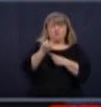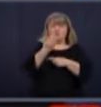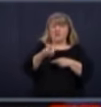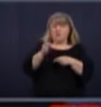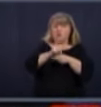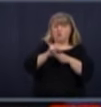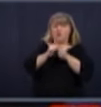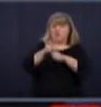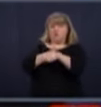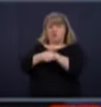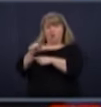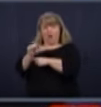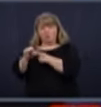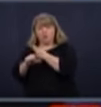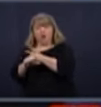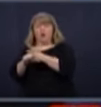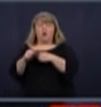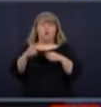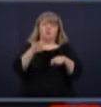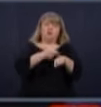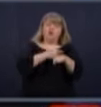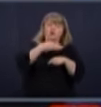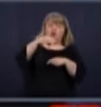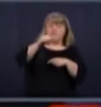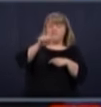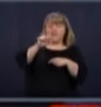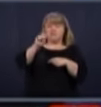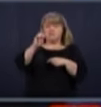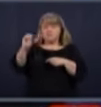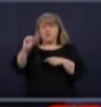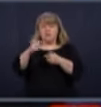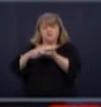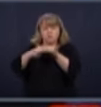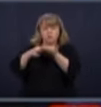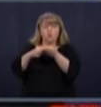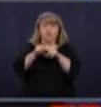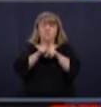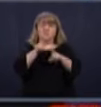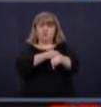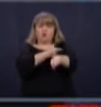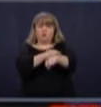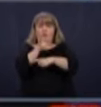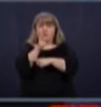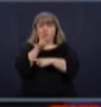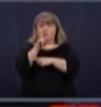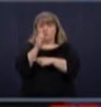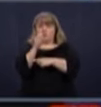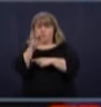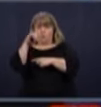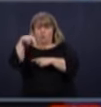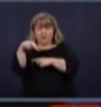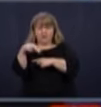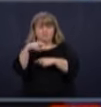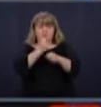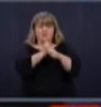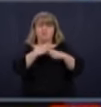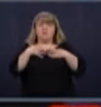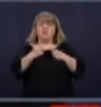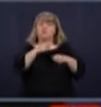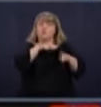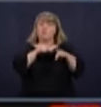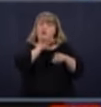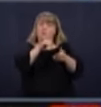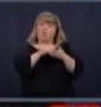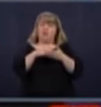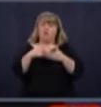avec le Dr Massé, avec la Dr Drouin de la Santé publique de Montréal. Et je suis très